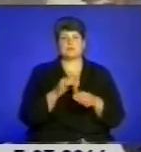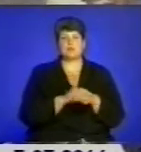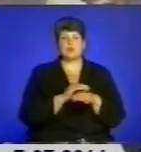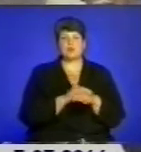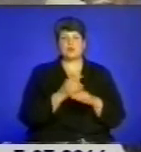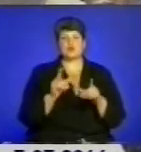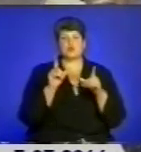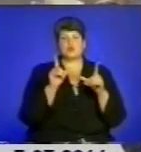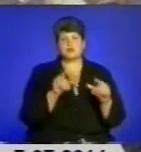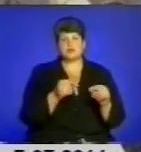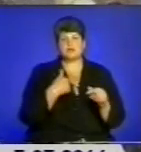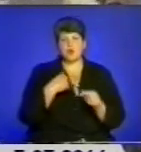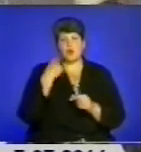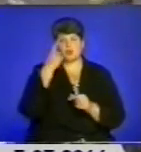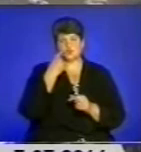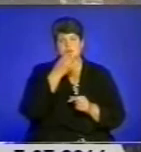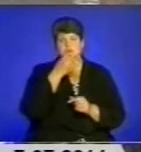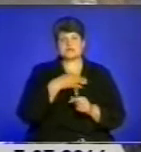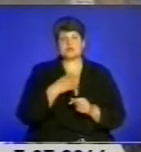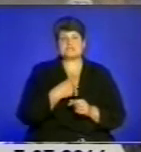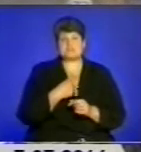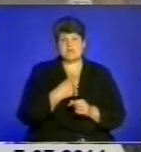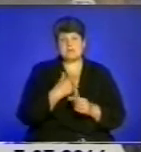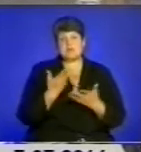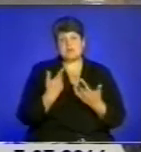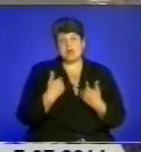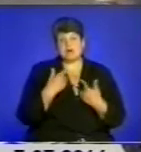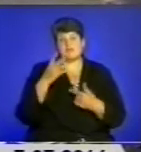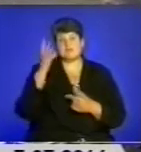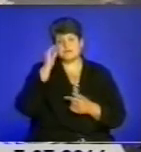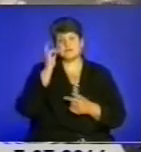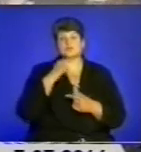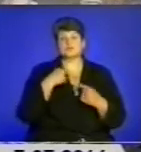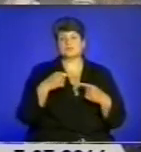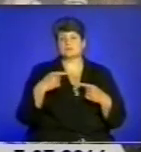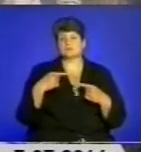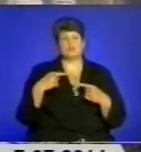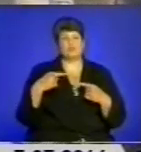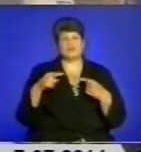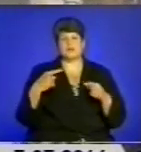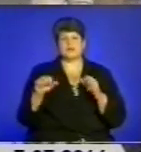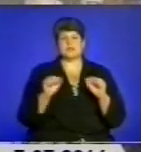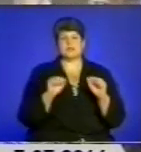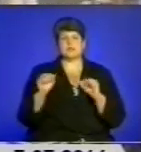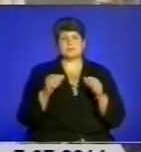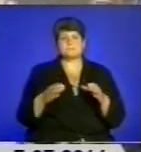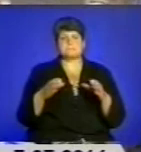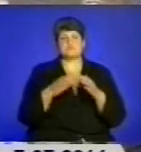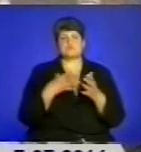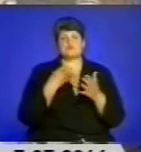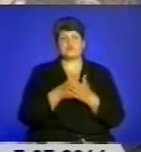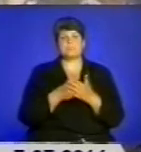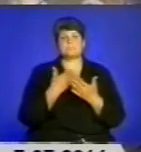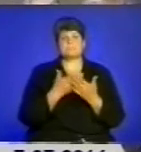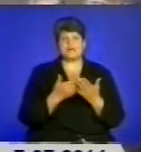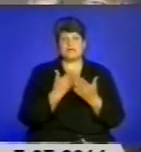їдемо, я особисто скажу за себе, я рахую, що будь-який керівник підрозділу своїм особистим прикладом показатиме